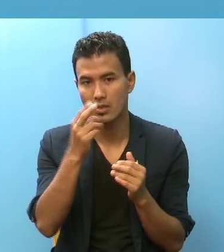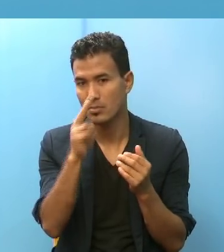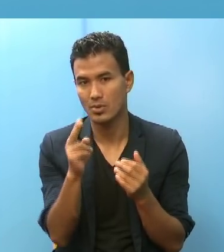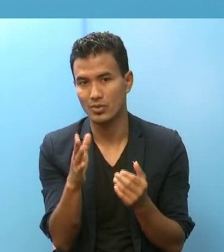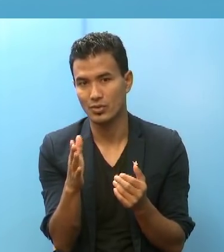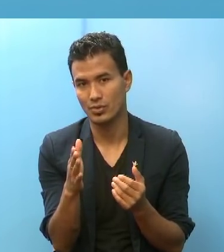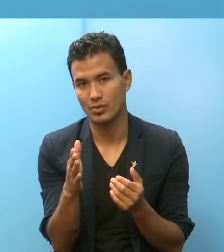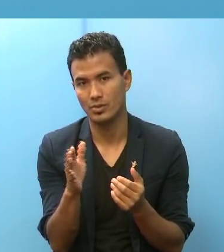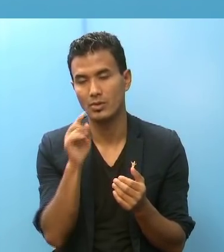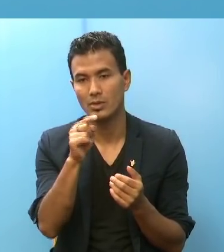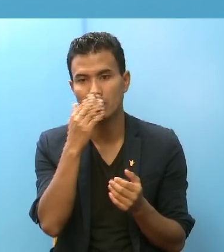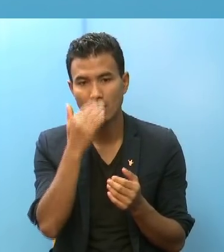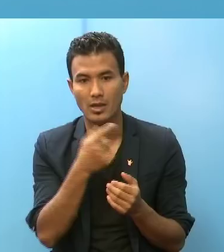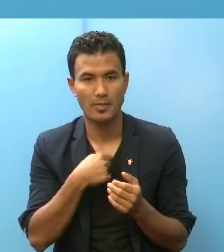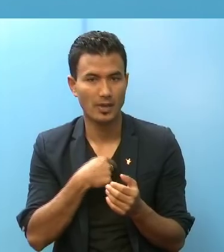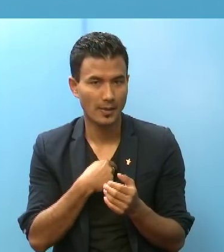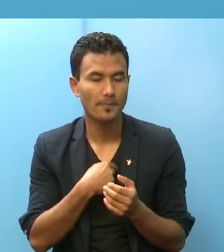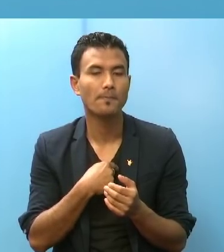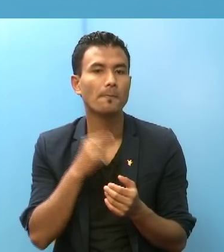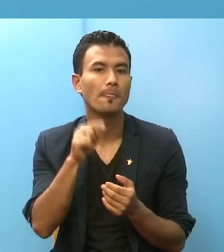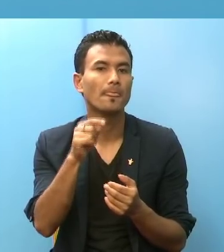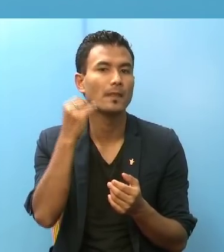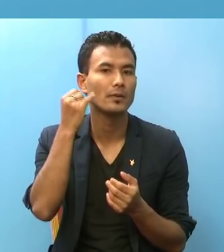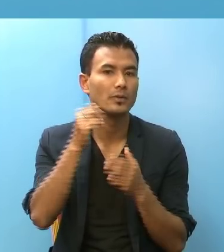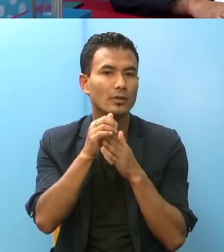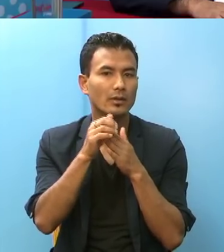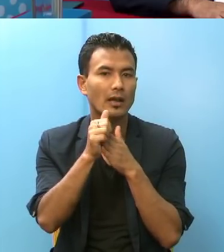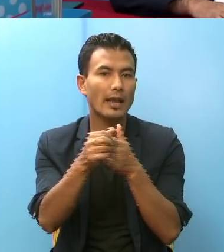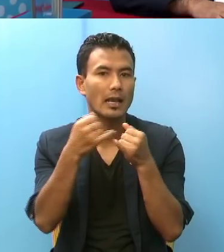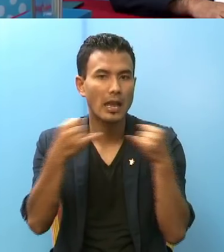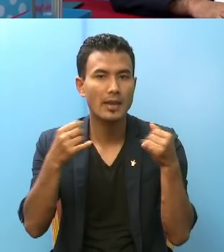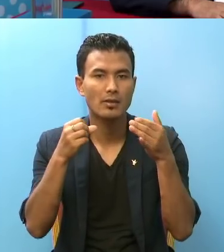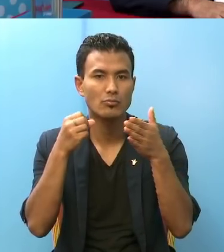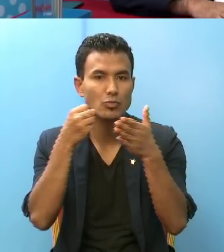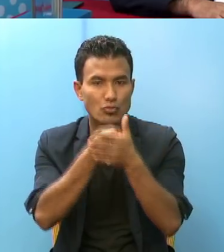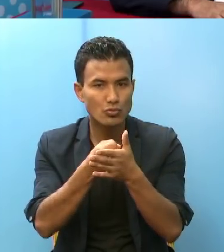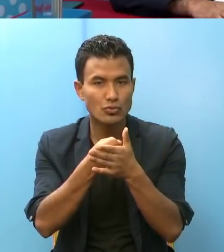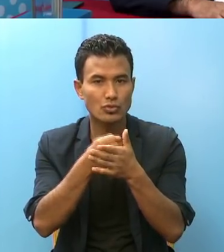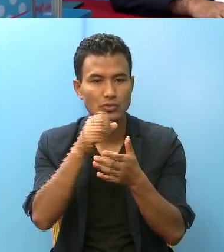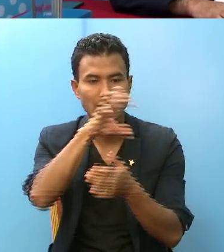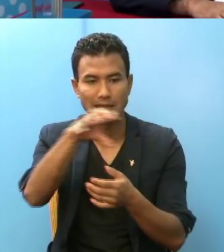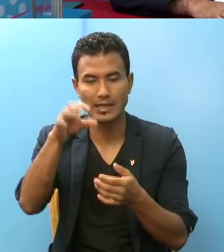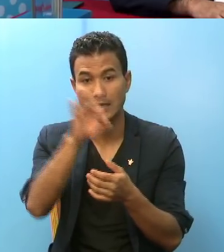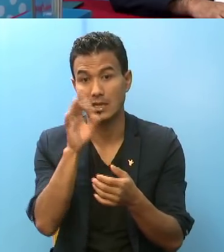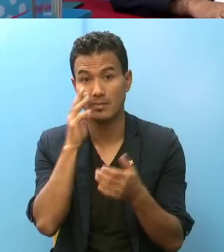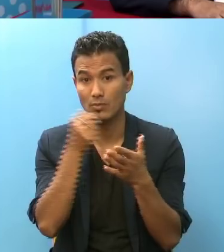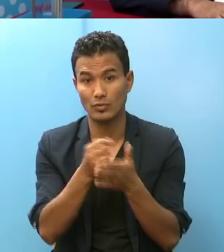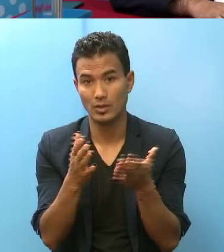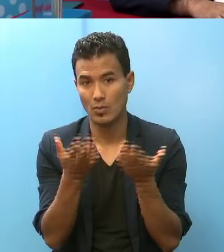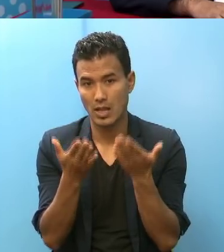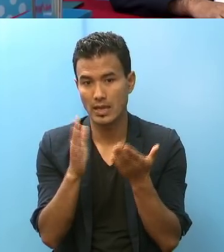अवस्था मां चाहिए हाम ले त्यों गाइडलाइन हेरो को पहुँश त्यान लोकल अथरेटी मां पुग्या चेह न की किये